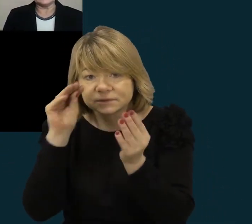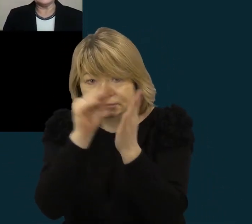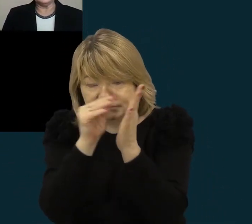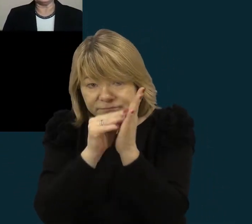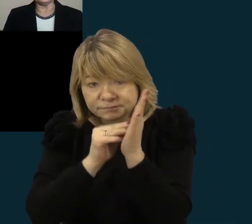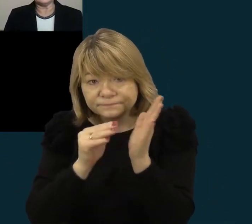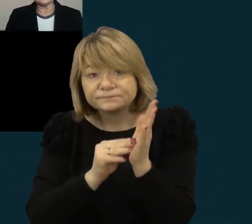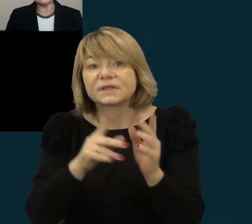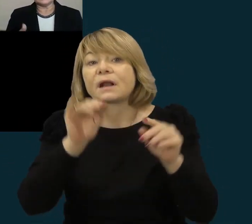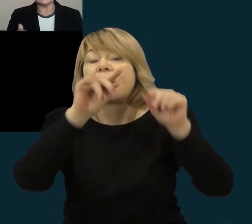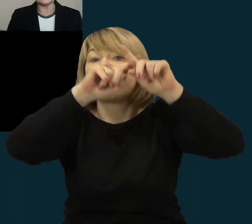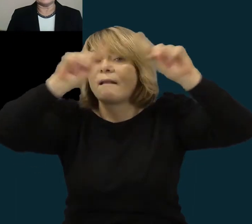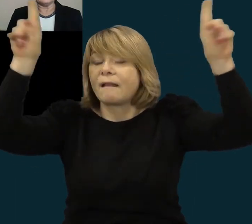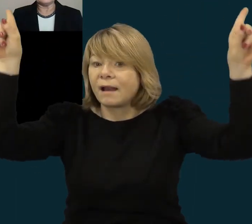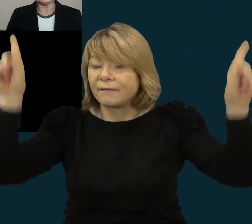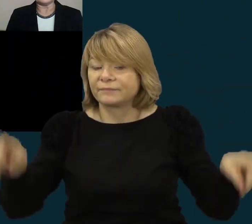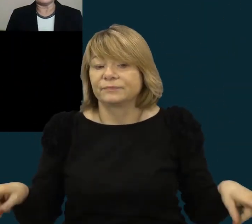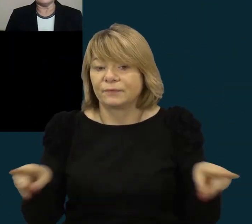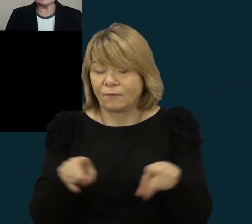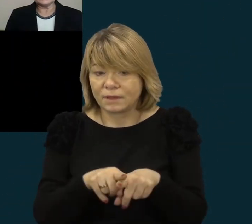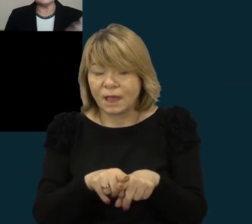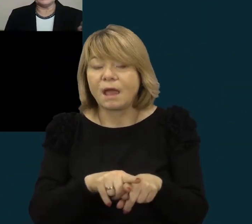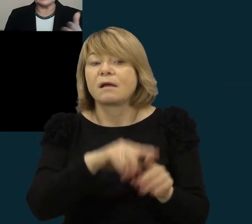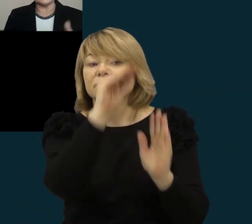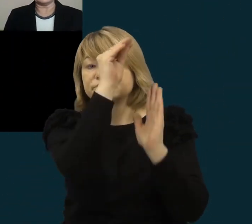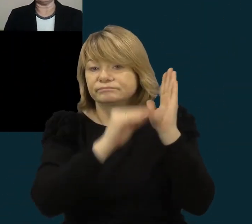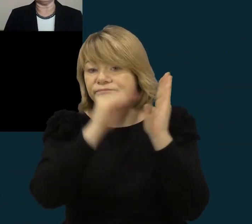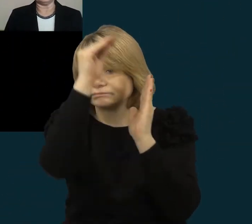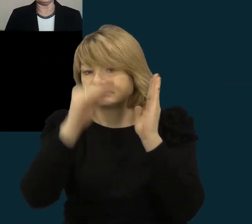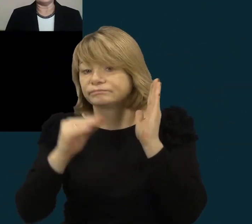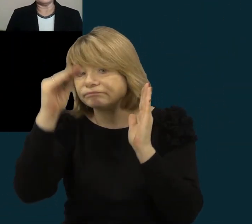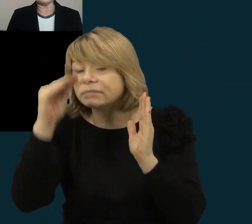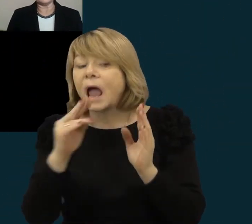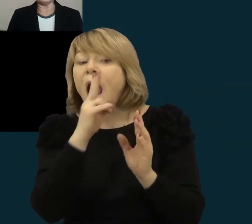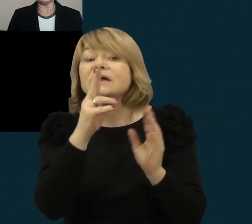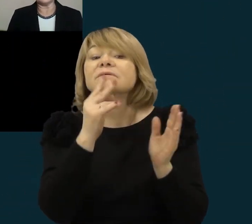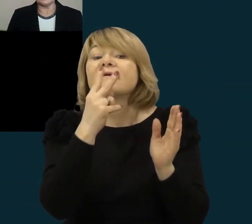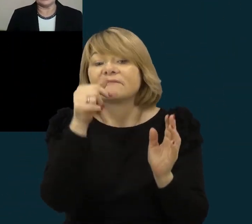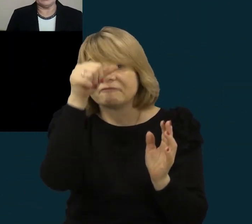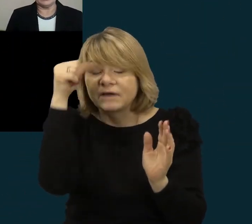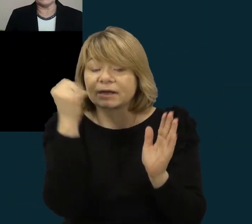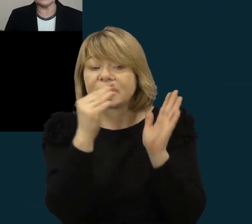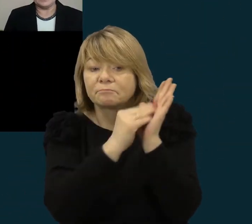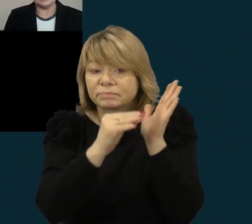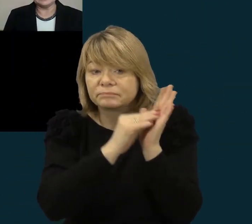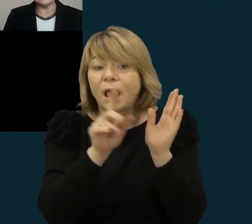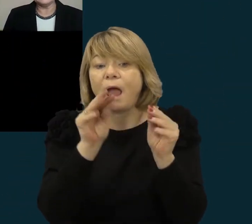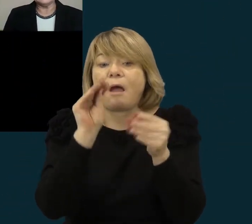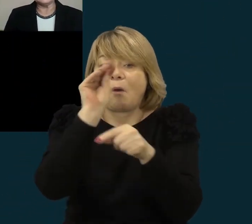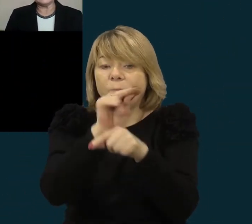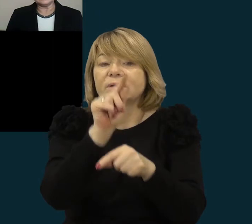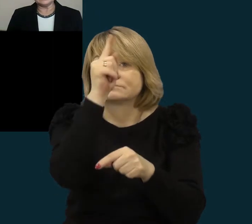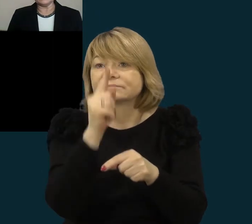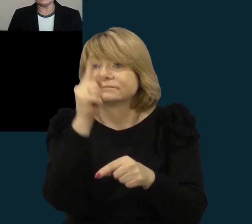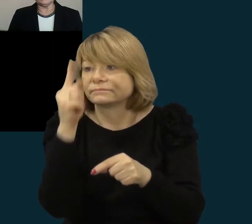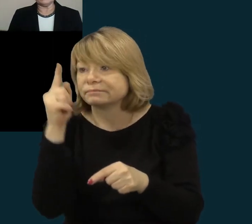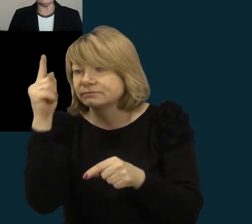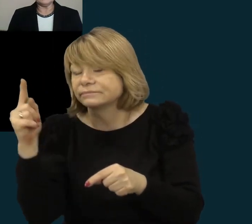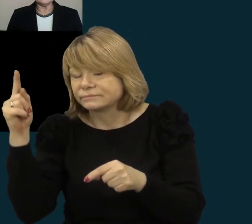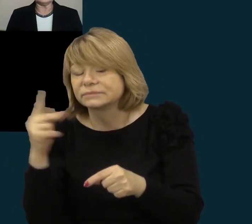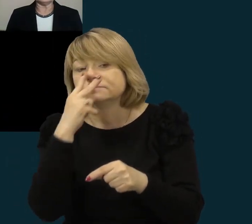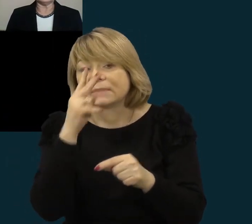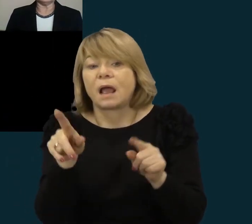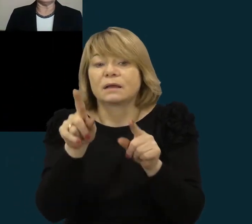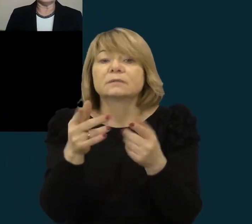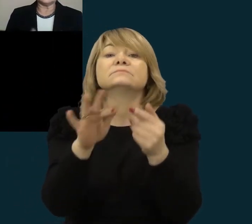klasę, lentoje rašėme vardus, pasikartojančius vardus, žymėjome brūkšneliais ir tada tokiu būdu,